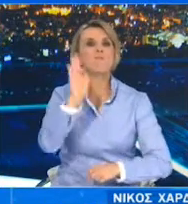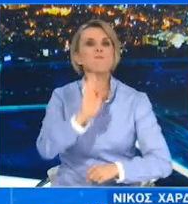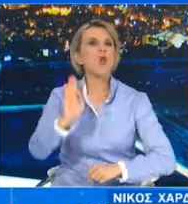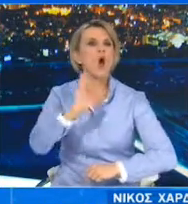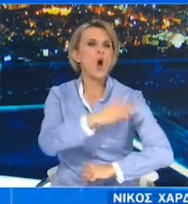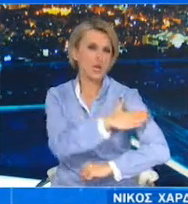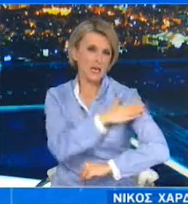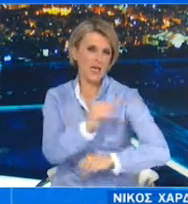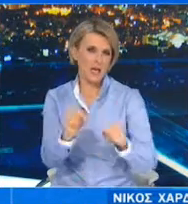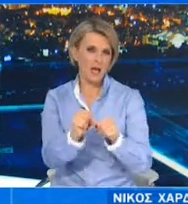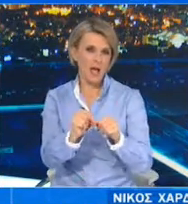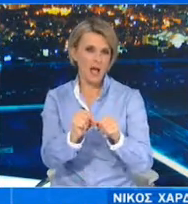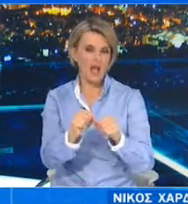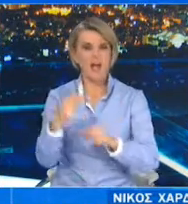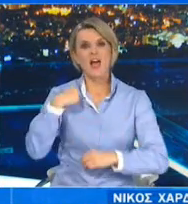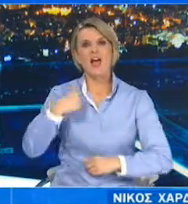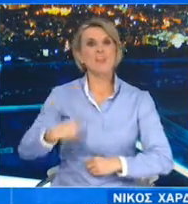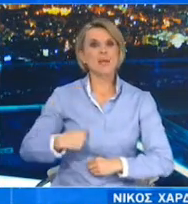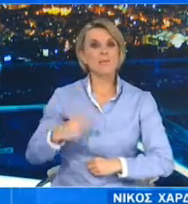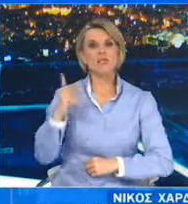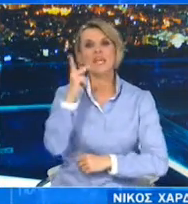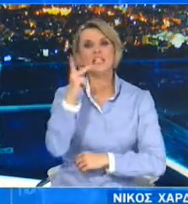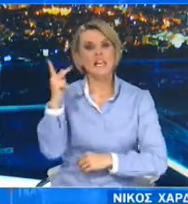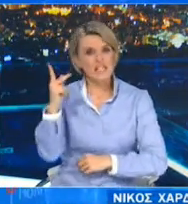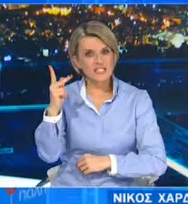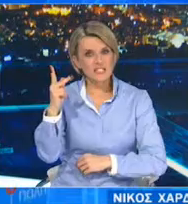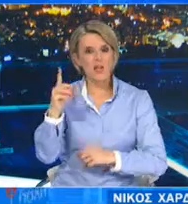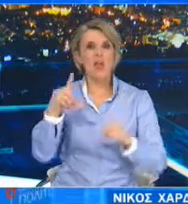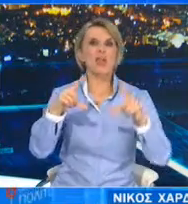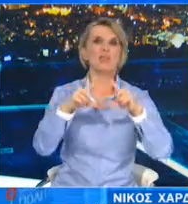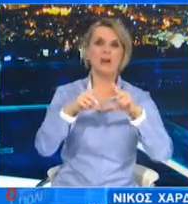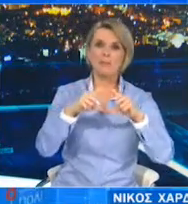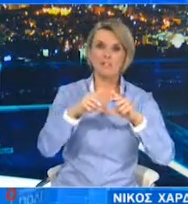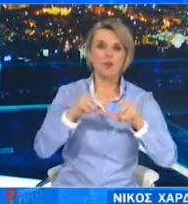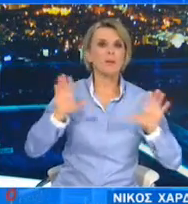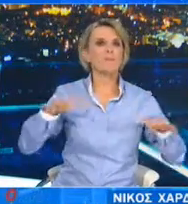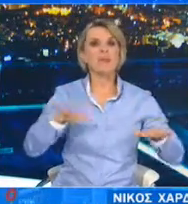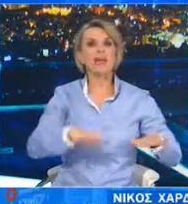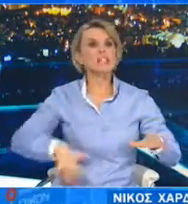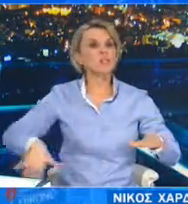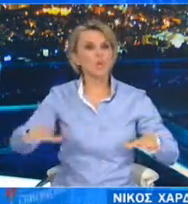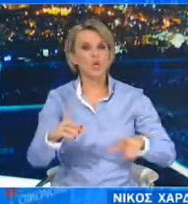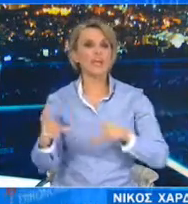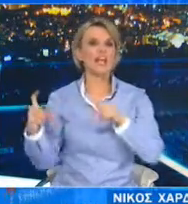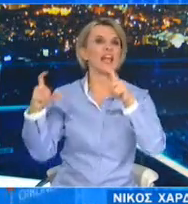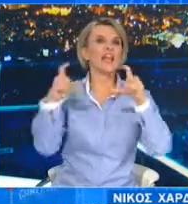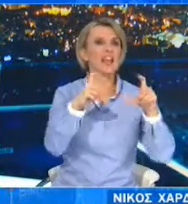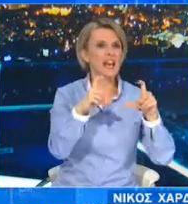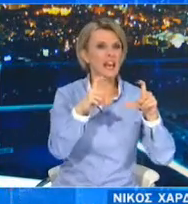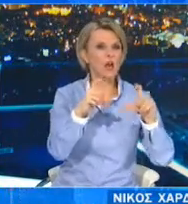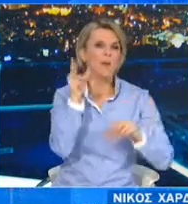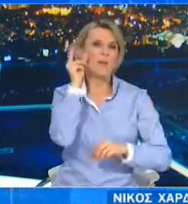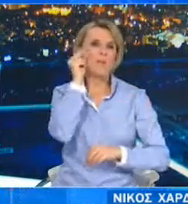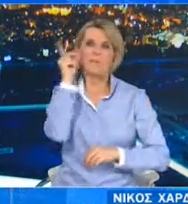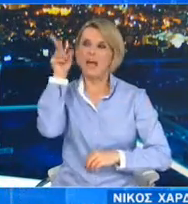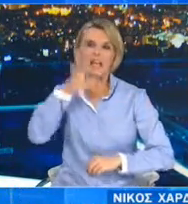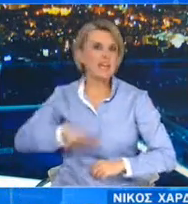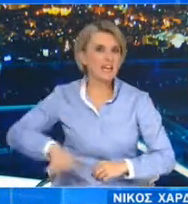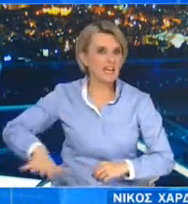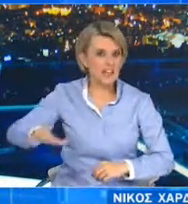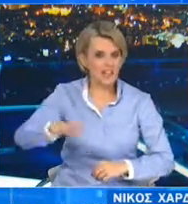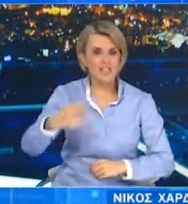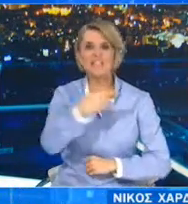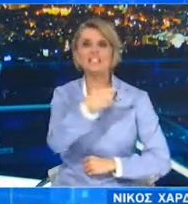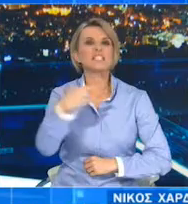στους Δήμους Κερατσινίου-Δραπετσόνας, Περιστερίου, Ιλίου και Αχαρνών, στην περιοχή Ζεφυρίου του